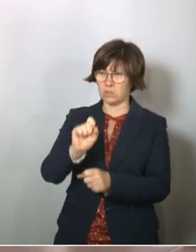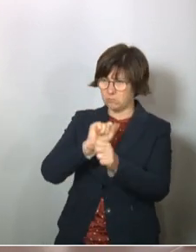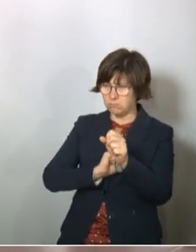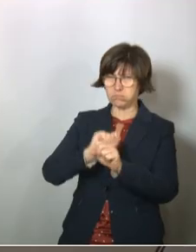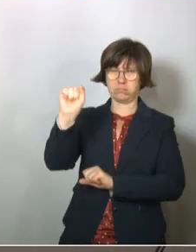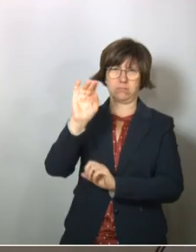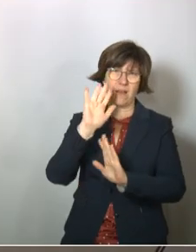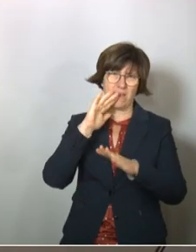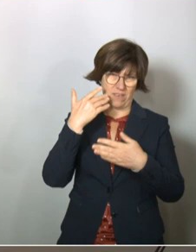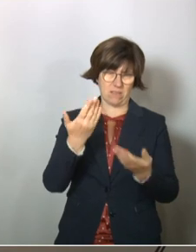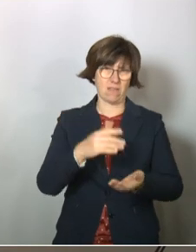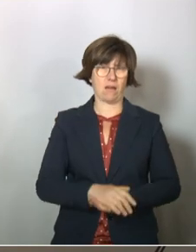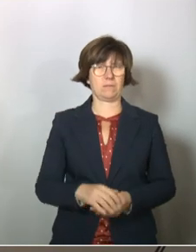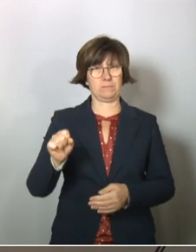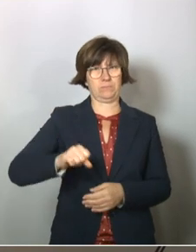stellen. Danke.